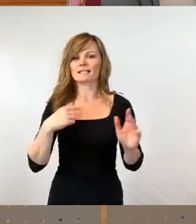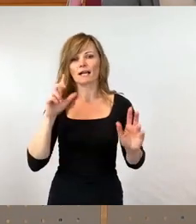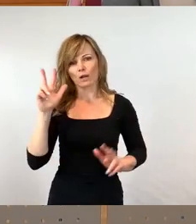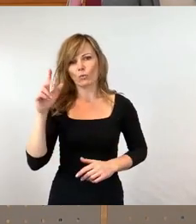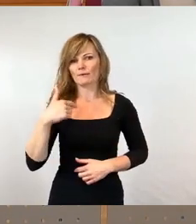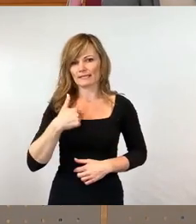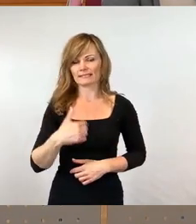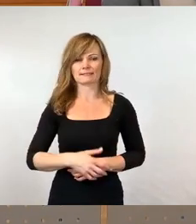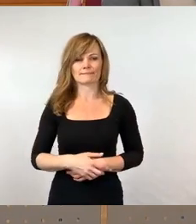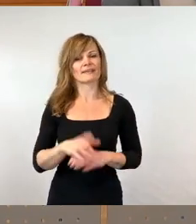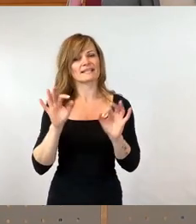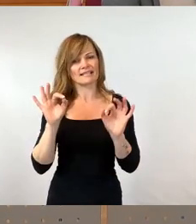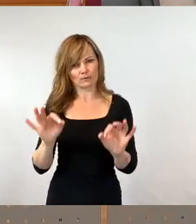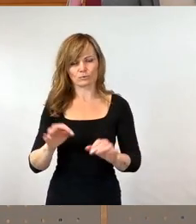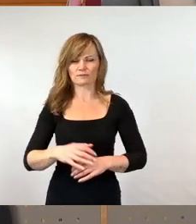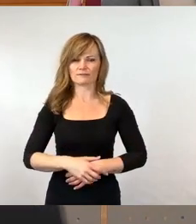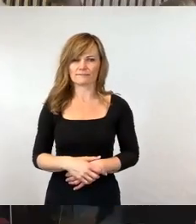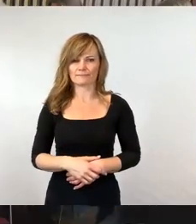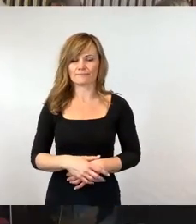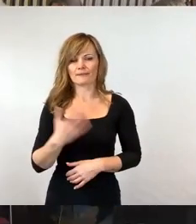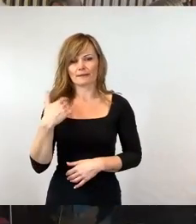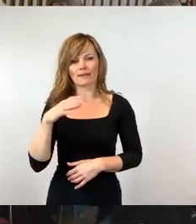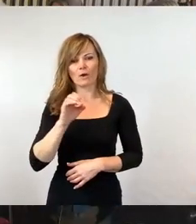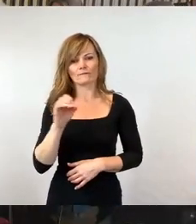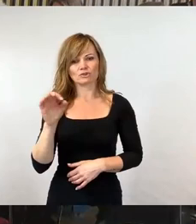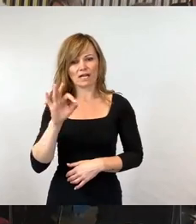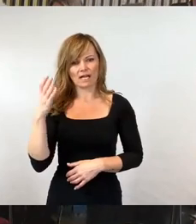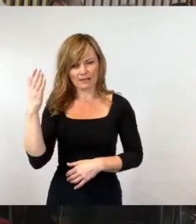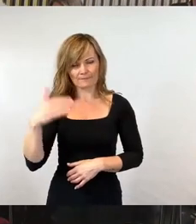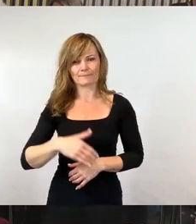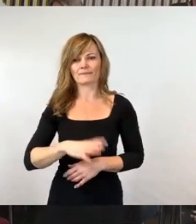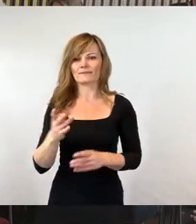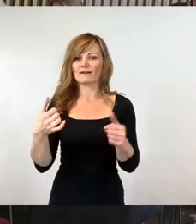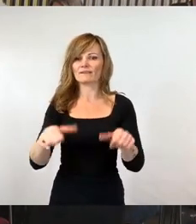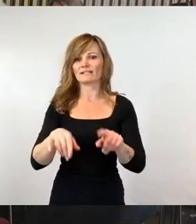darf ich Sie bitten, lieber Herr Ofschanker, die Verpflichtungsformel zu unterzeichnen.